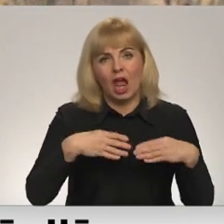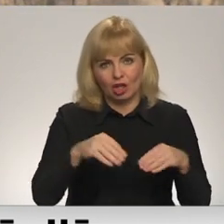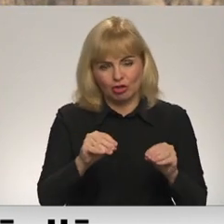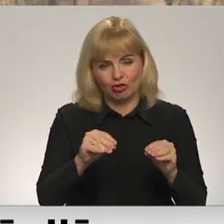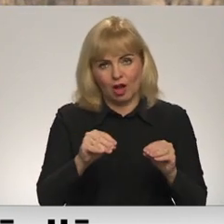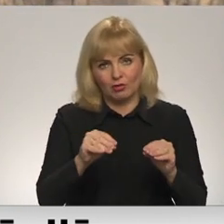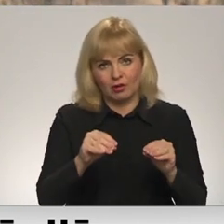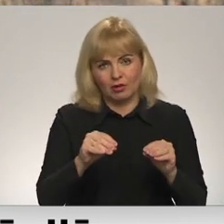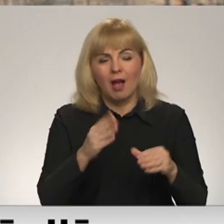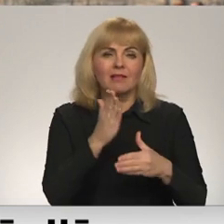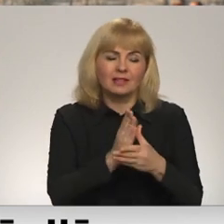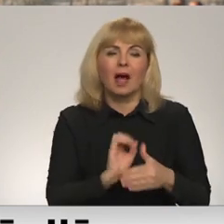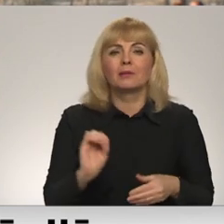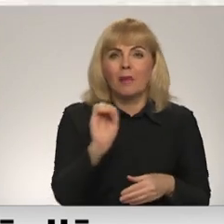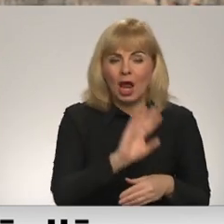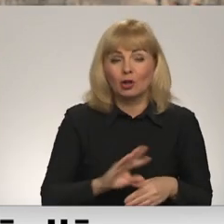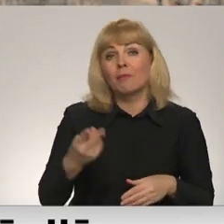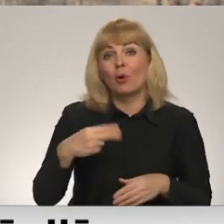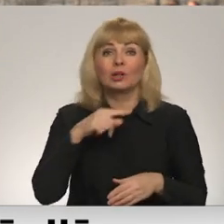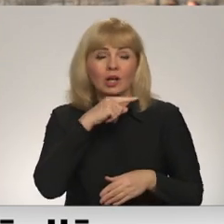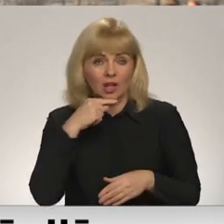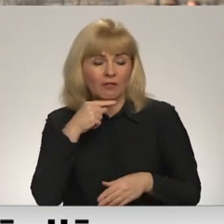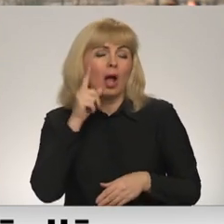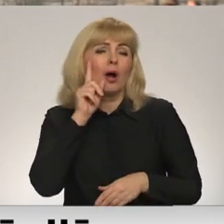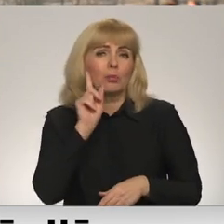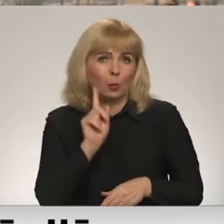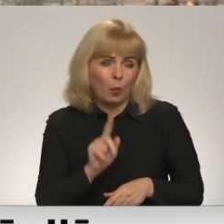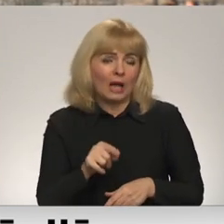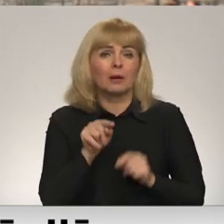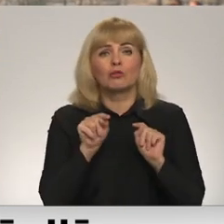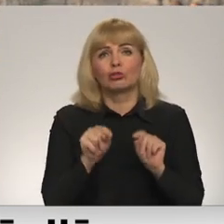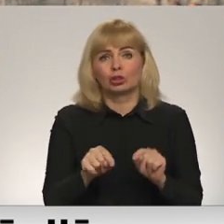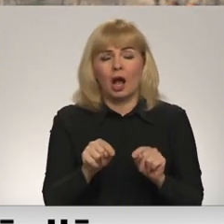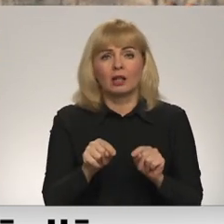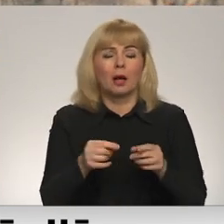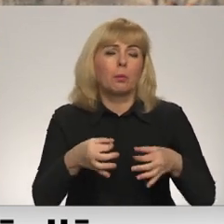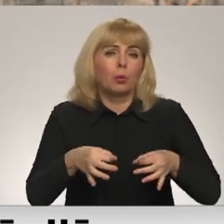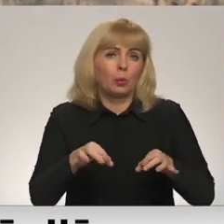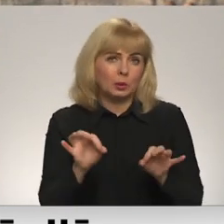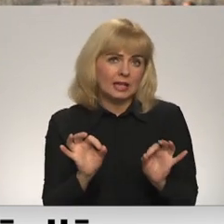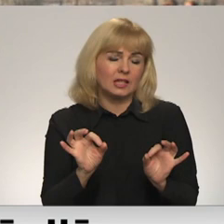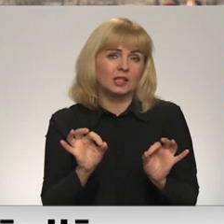starp Eiropu un Krieviju. Nenoliedzami, ka šāda būtiska